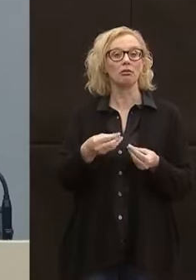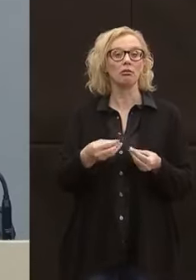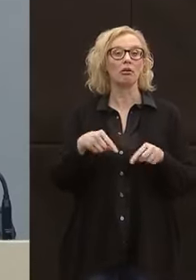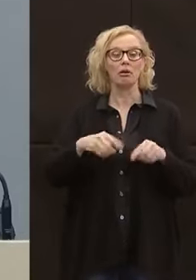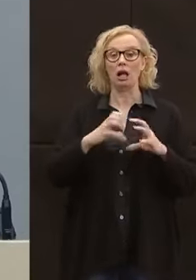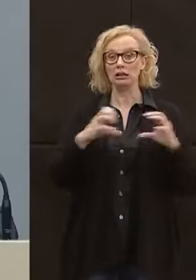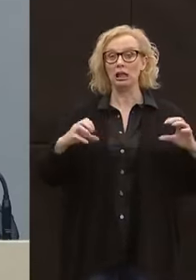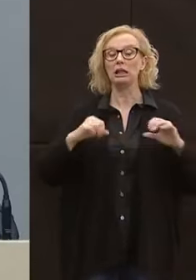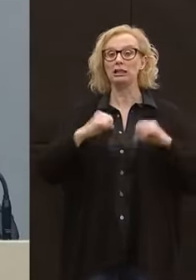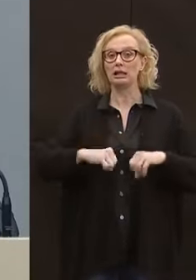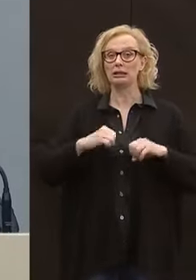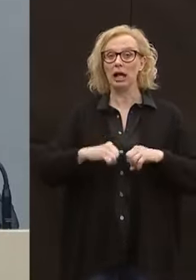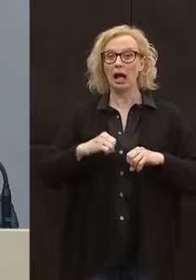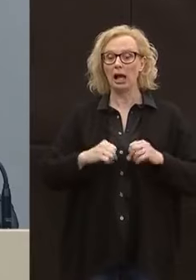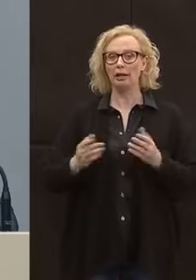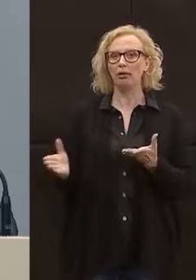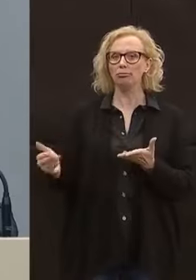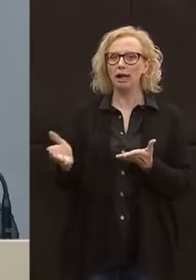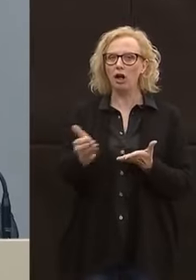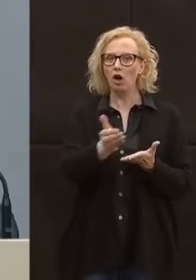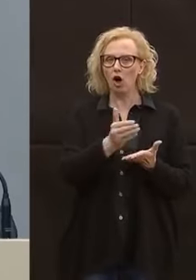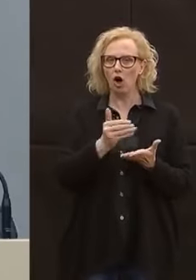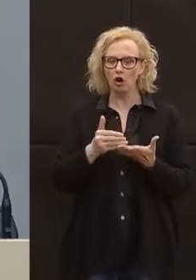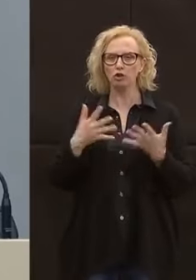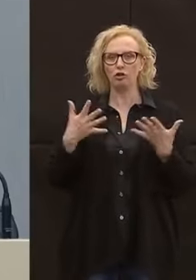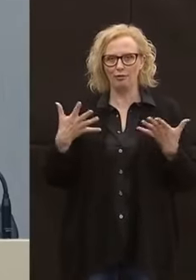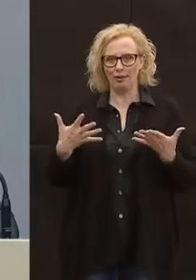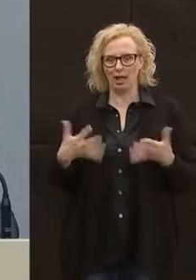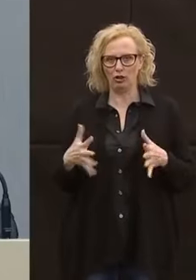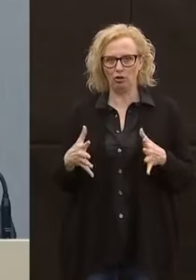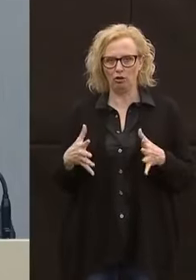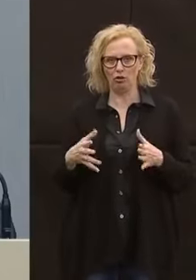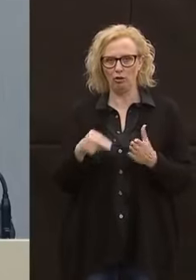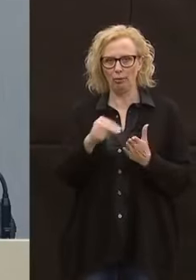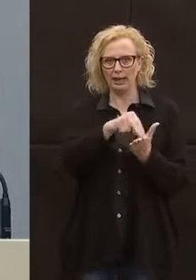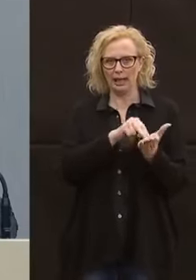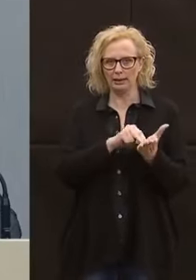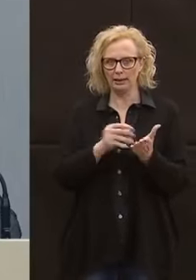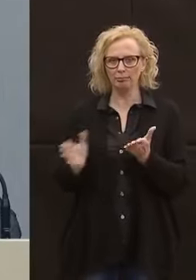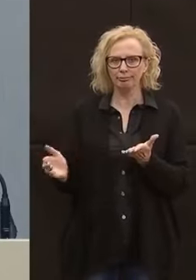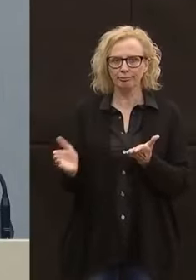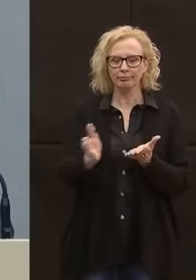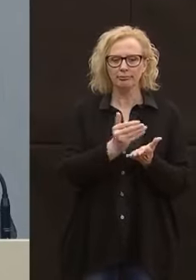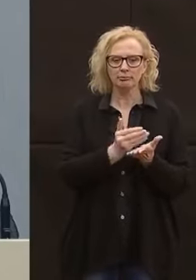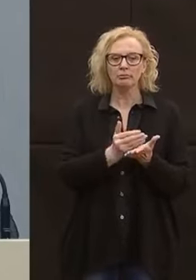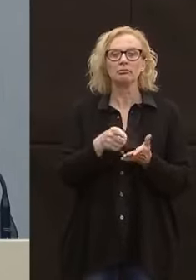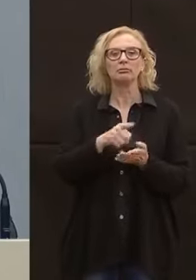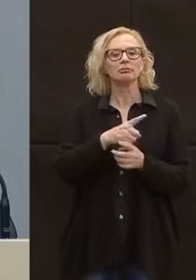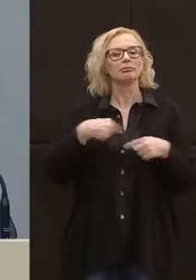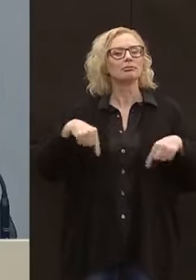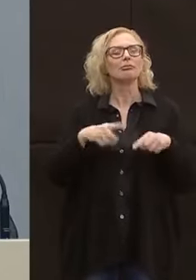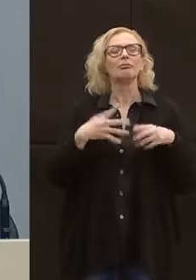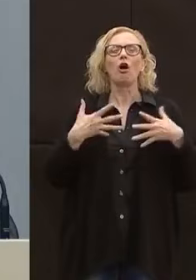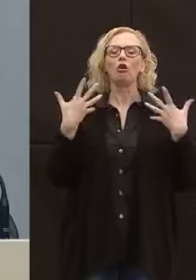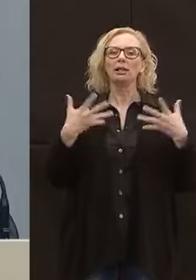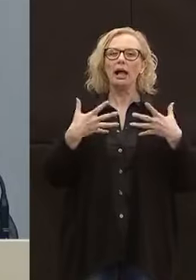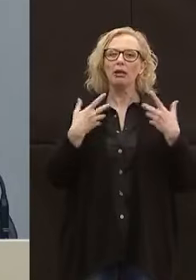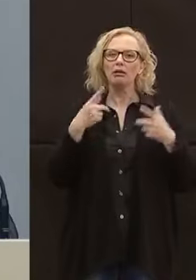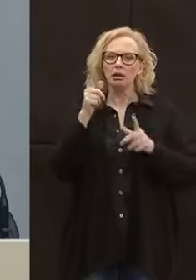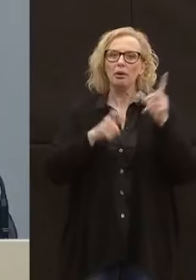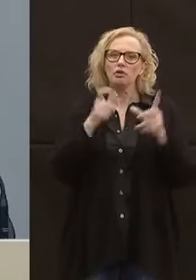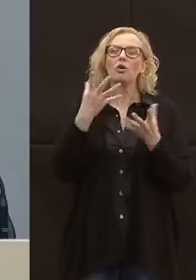l'azienda sanitaria ha raccolto questi dati. Siamo felici perché c stata una fortissima